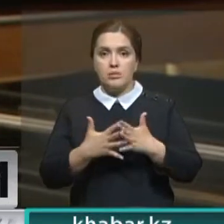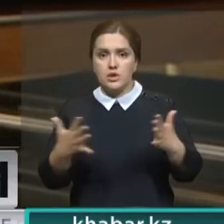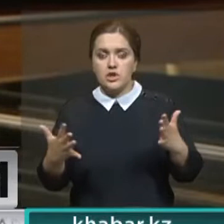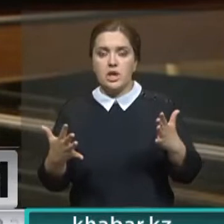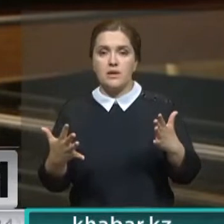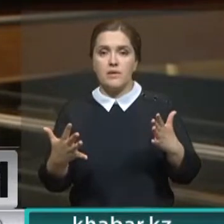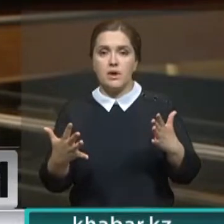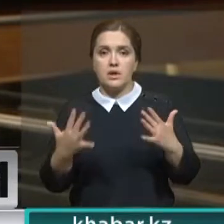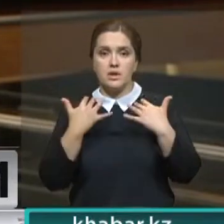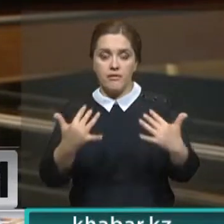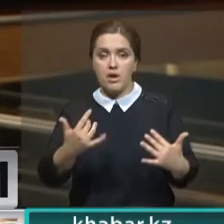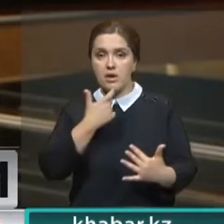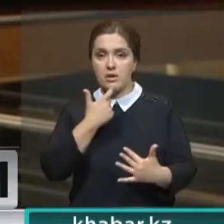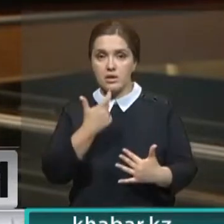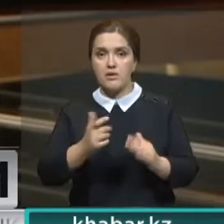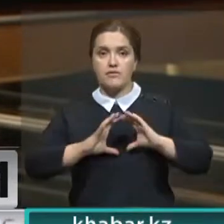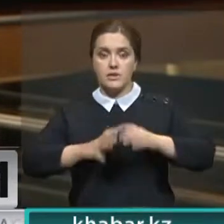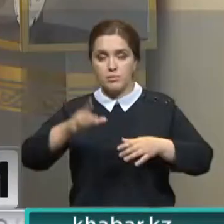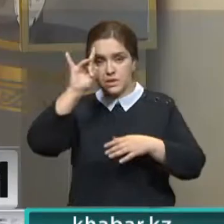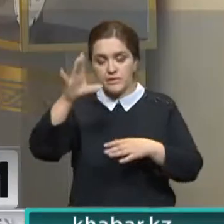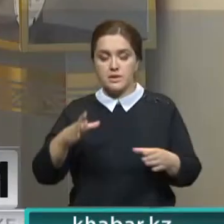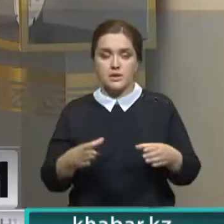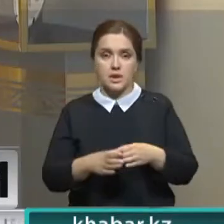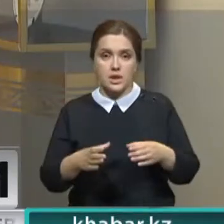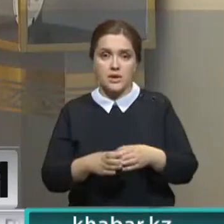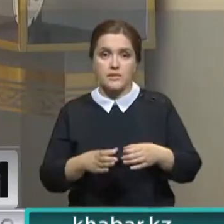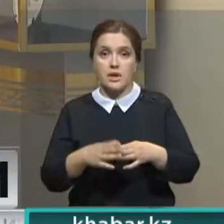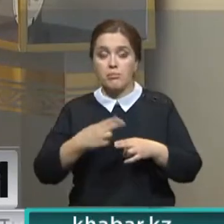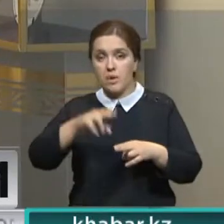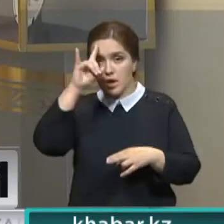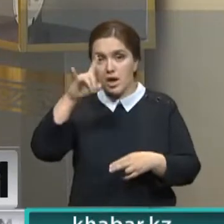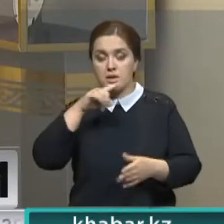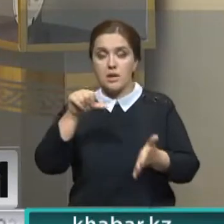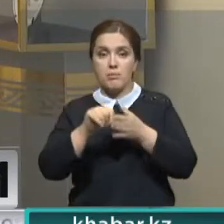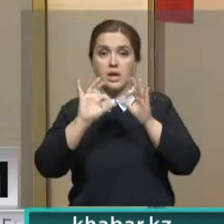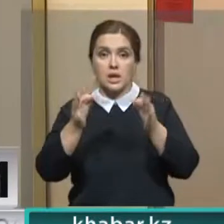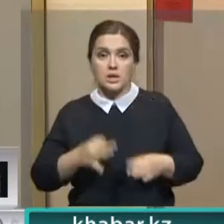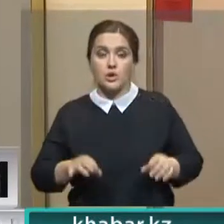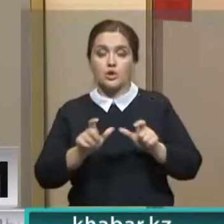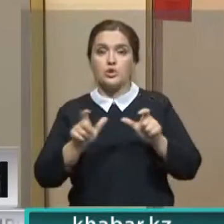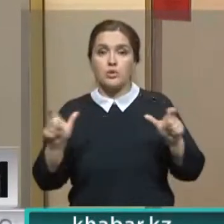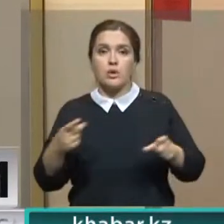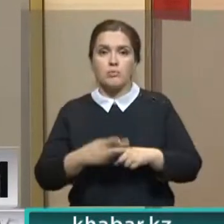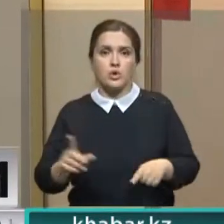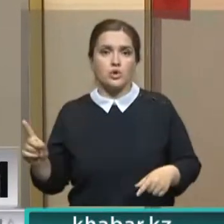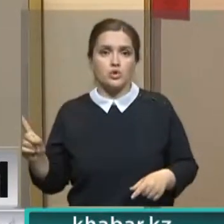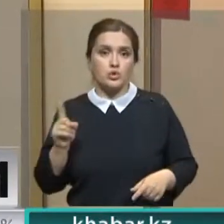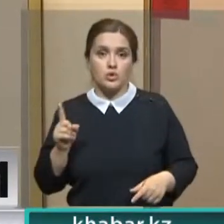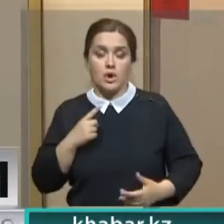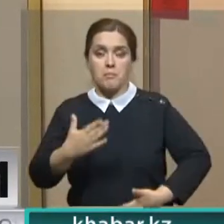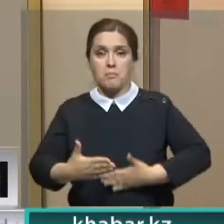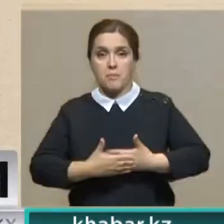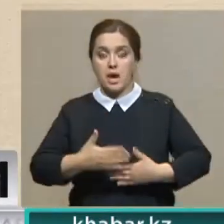всемирно известных коллективов. Казахстанские представители классической школы с нетерпением ждут предстоящей